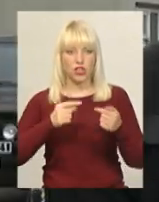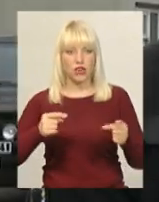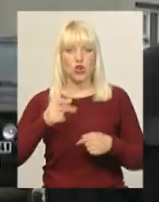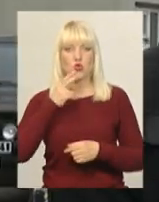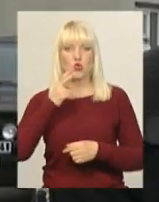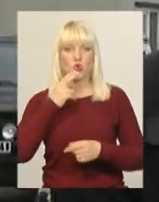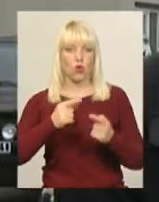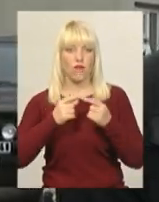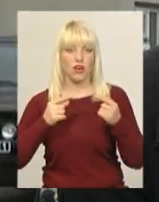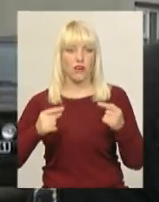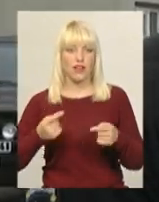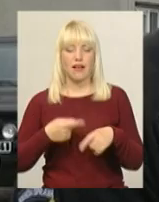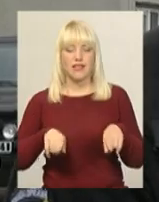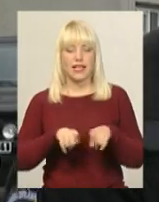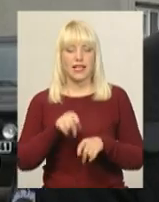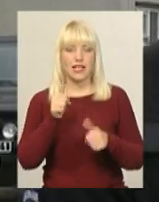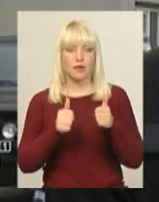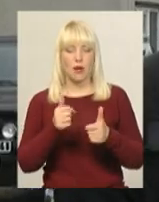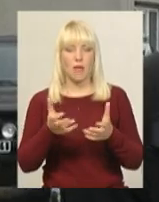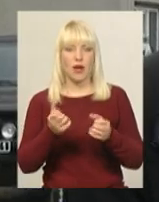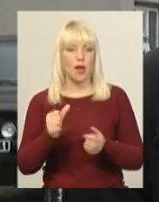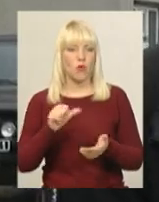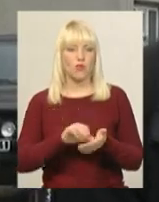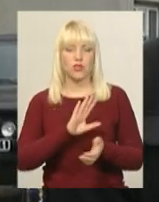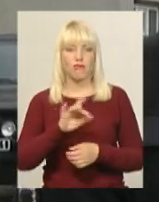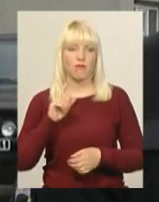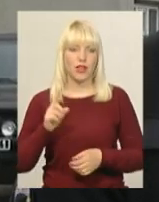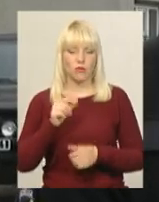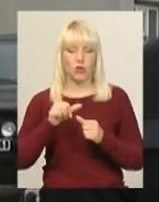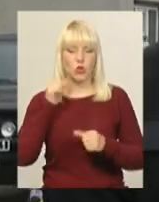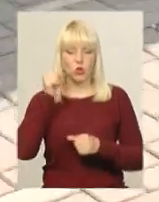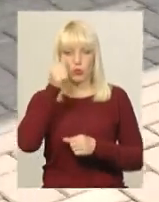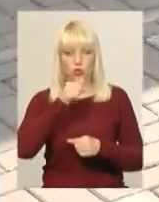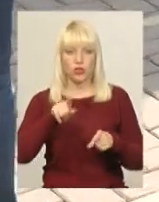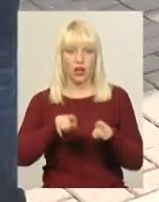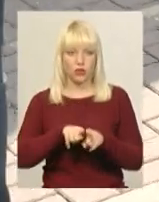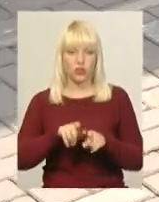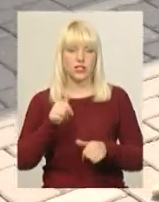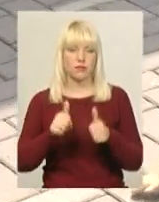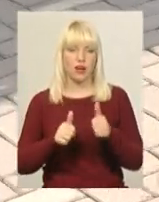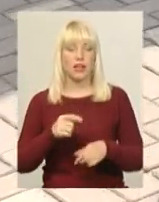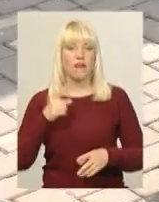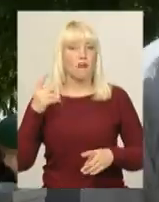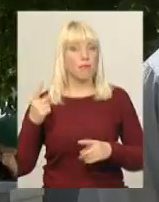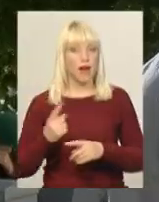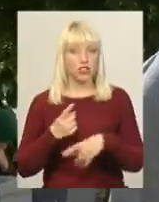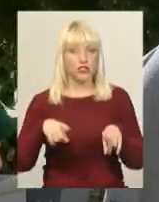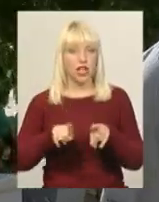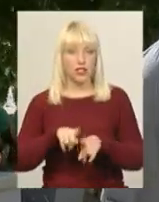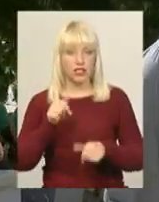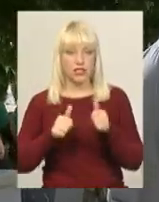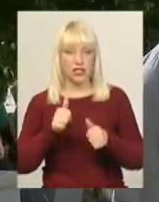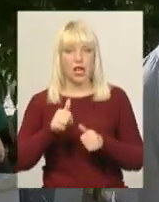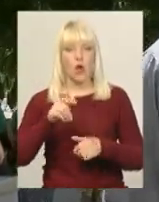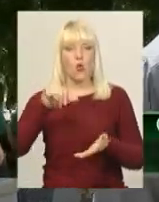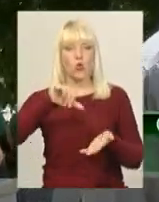У таких змаганнях участь ми беремо не вперше. Минулоріч ми також змагалися тут за перемогу. Перший на таких змаганнях – учасник з Грузії Сандро